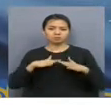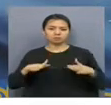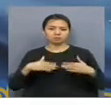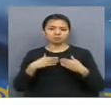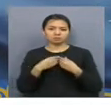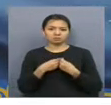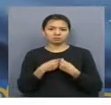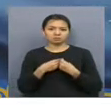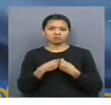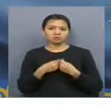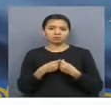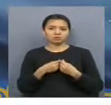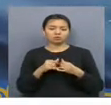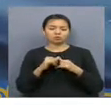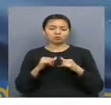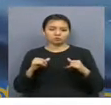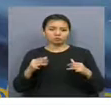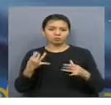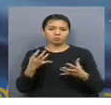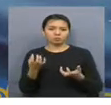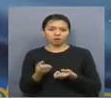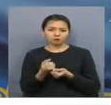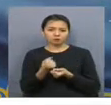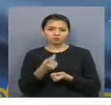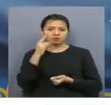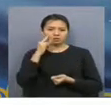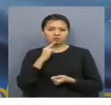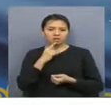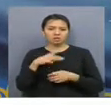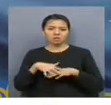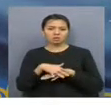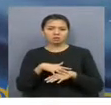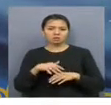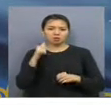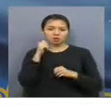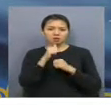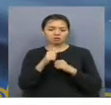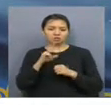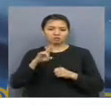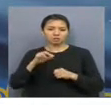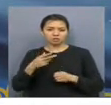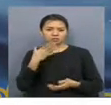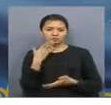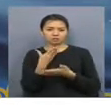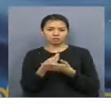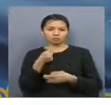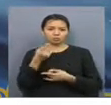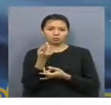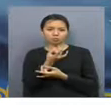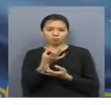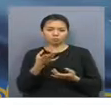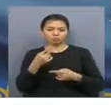дәріпті және оларды қолдау. Сөмен қатар қазақ қалқымыздың жалпы әрбір ұлттың салтпасыларды насихаттау арқылы